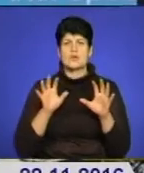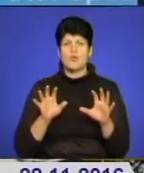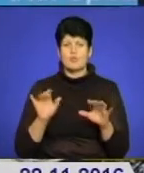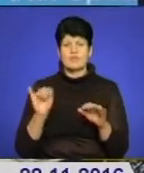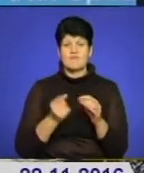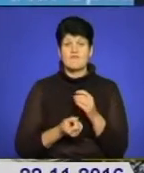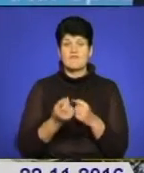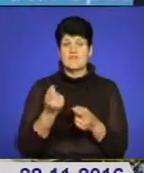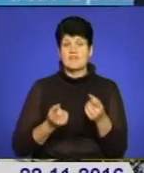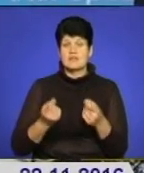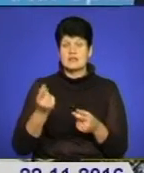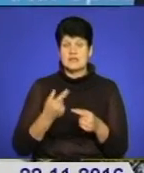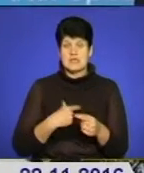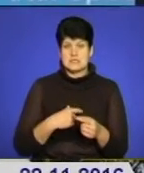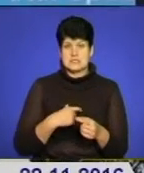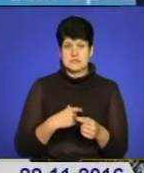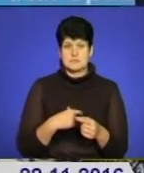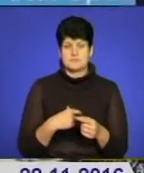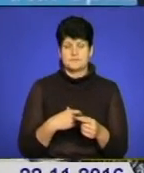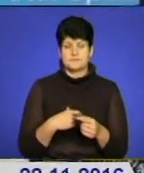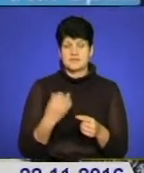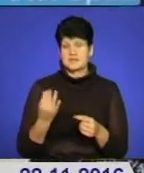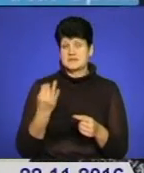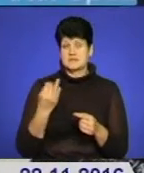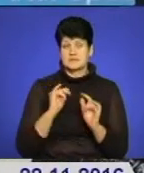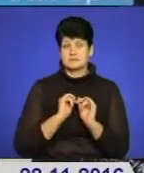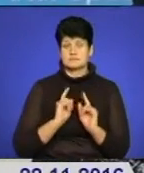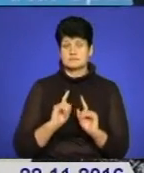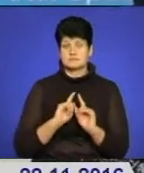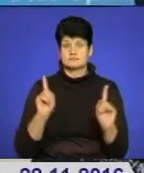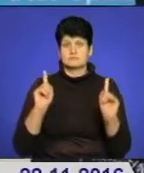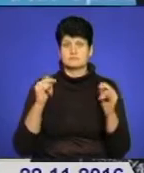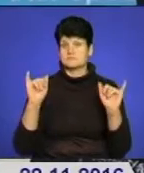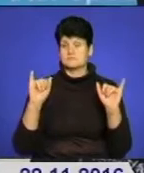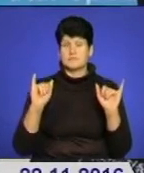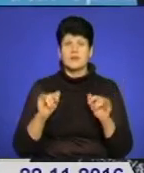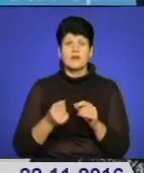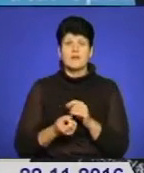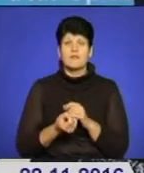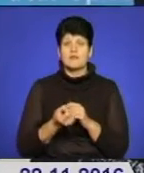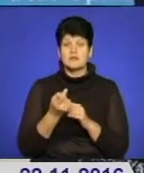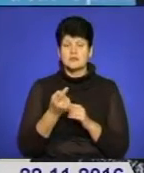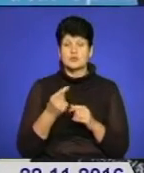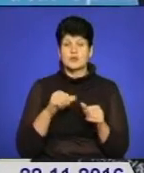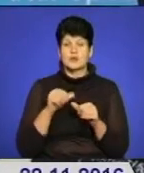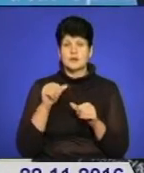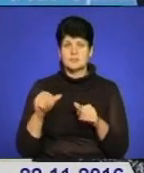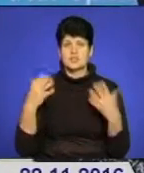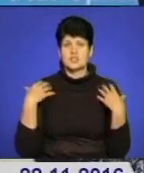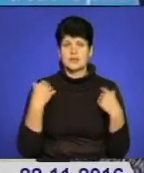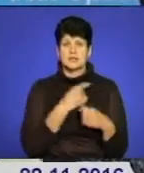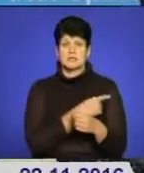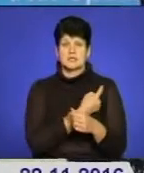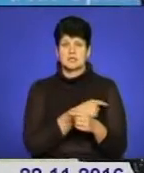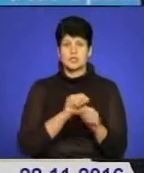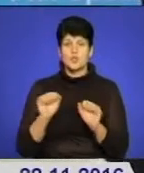виявили для себе такі цікаві несподіванки. Наприклад, виявили, що деякі начальники медичних управлінь,